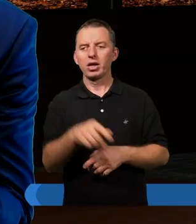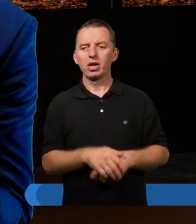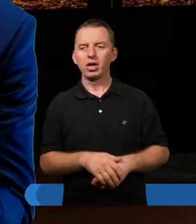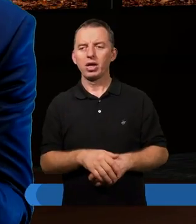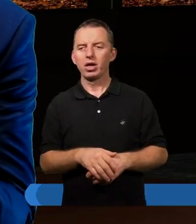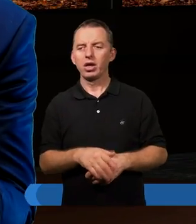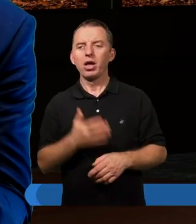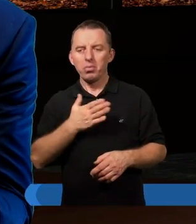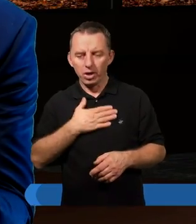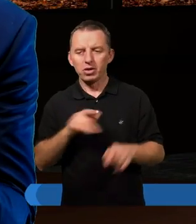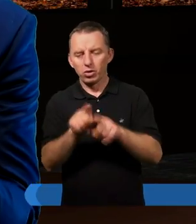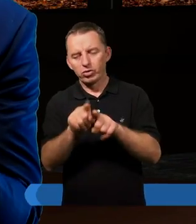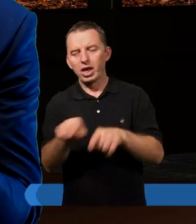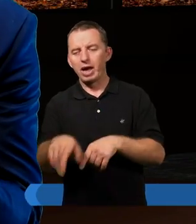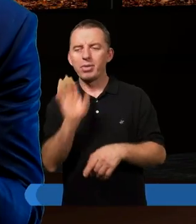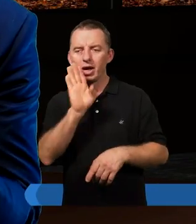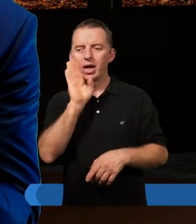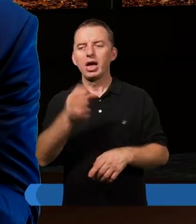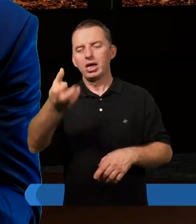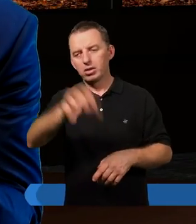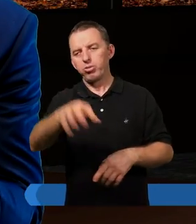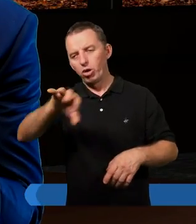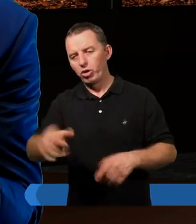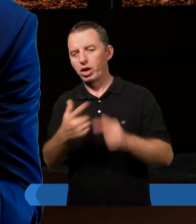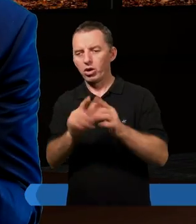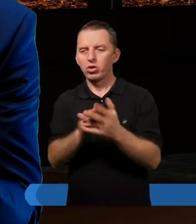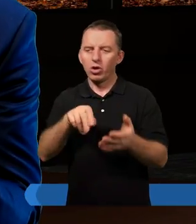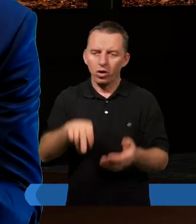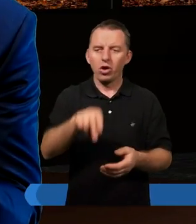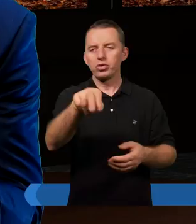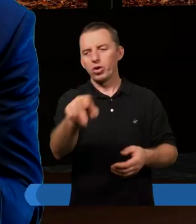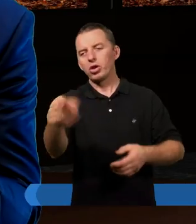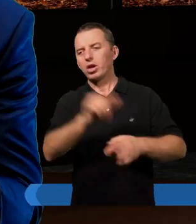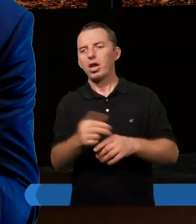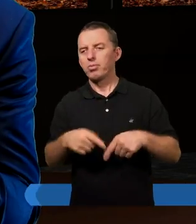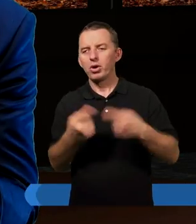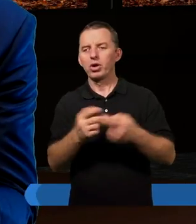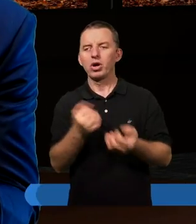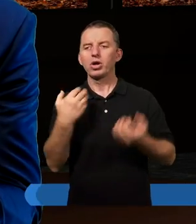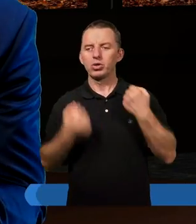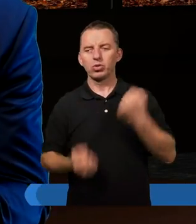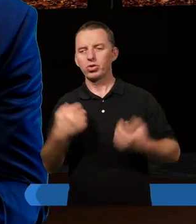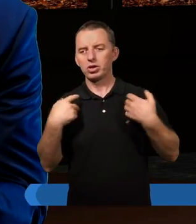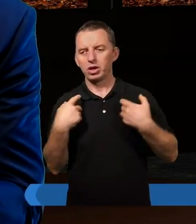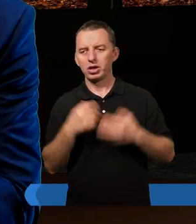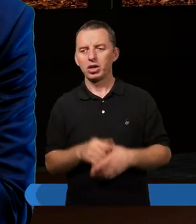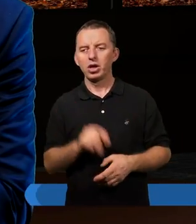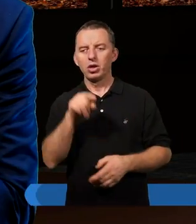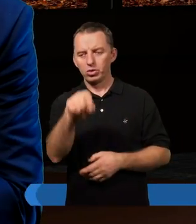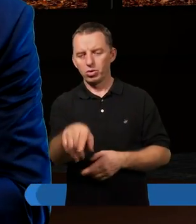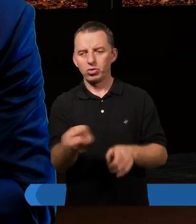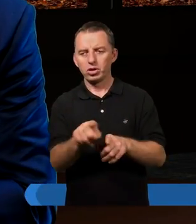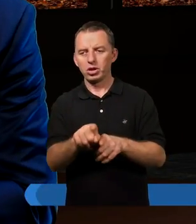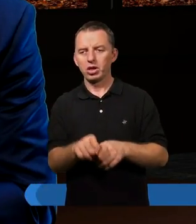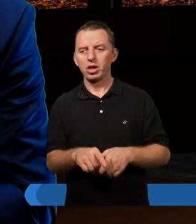przebywał? Znowu w tych samych zborach, czyli bardzo się troszczył i był zaniepokojony, co się dzieje właśnie w tych zborach. Tak samo tutaj,